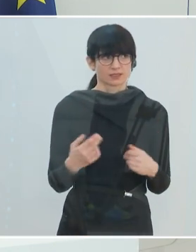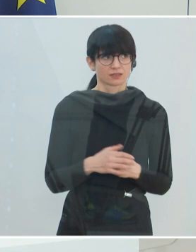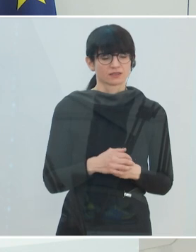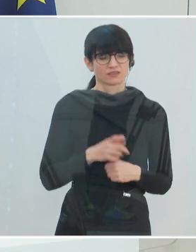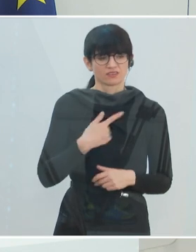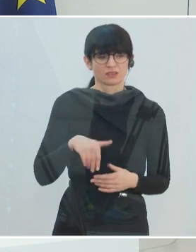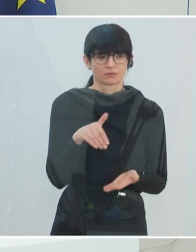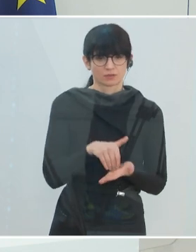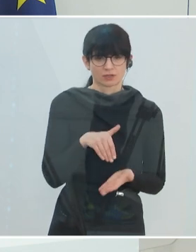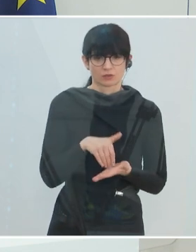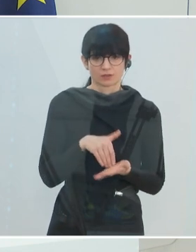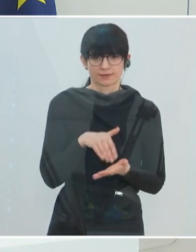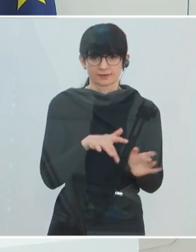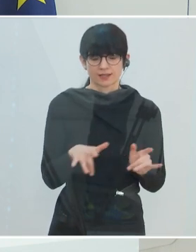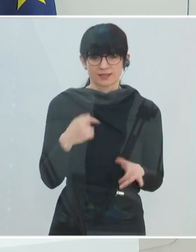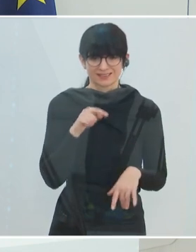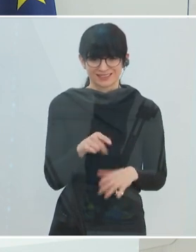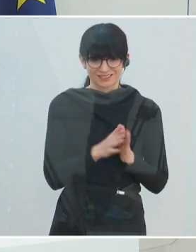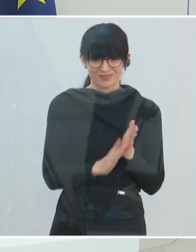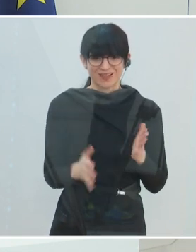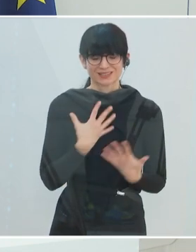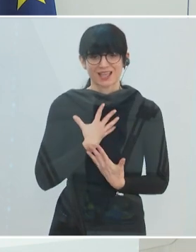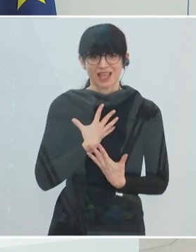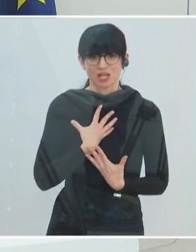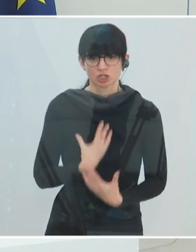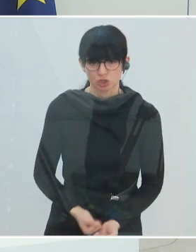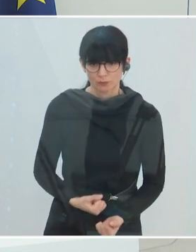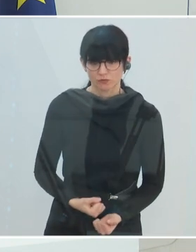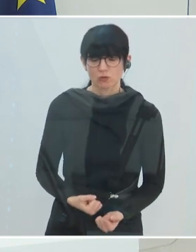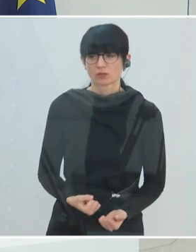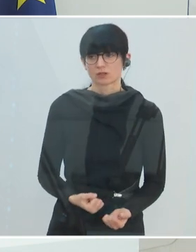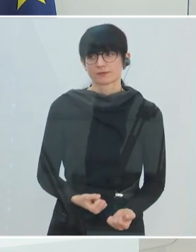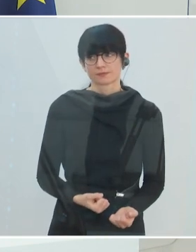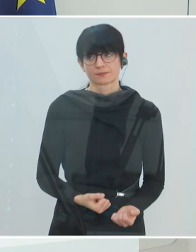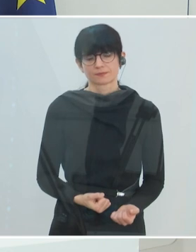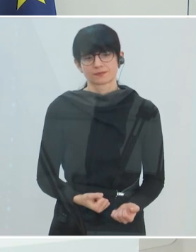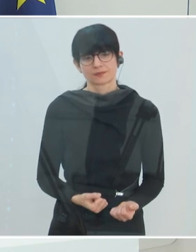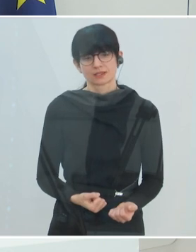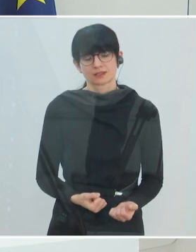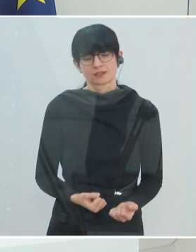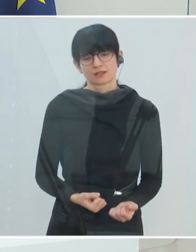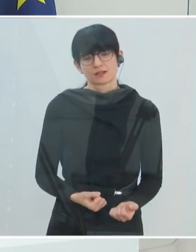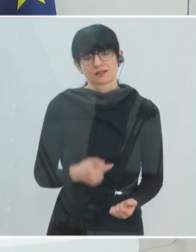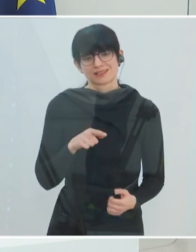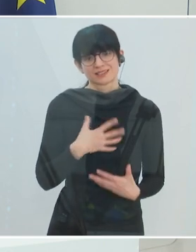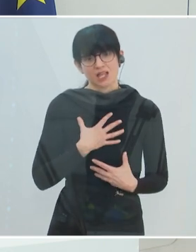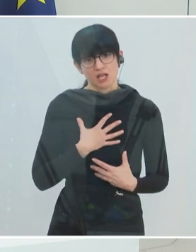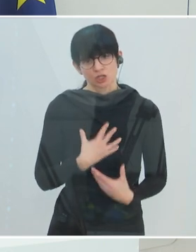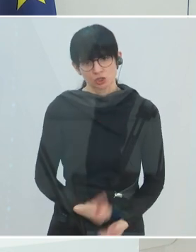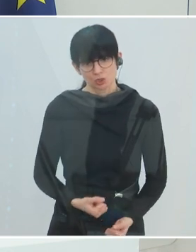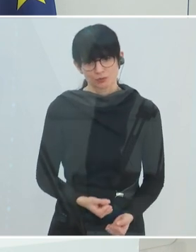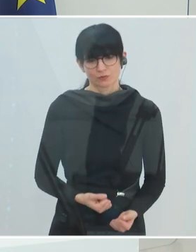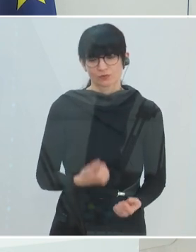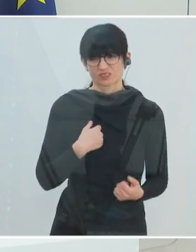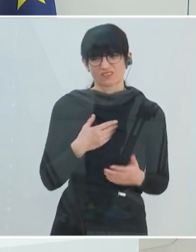ist, wir brauchen in dieser Erschöpfungsphase, und wir alle sind in einer Erschöpfungsphase, rufen wir uns nochmals in Erinnerung, wir sind in der zweiten